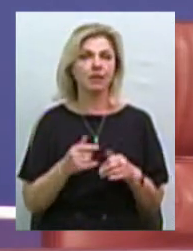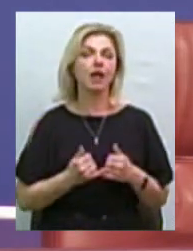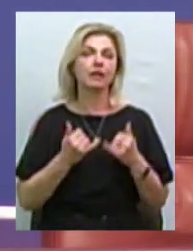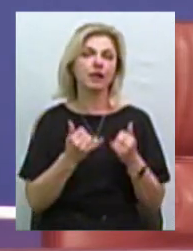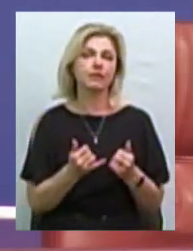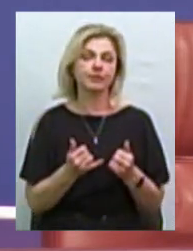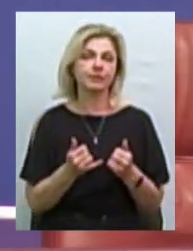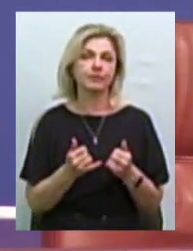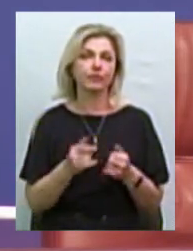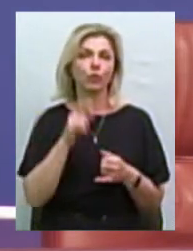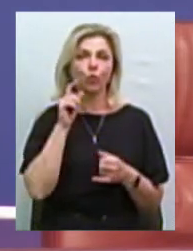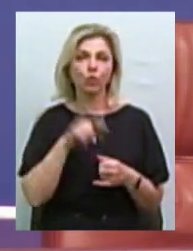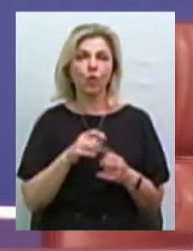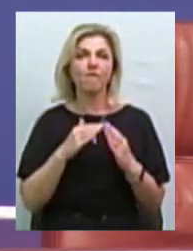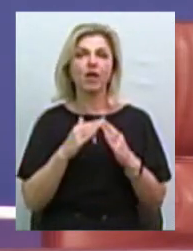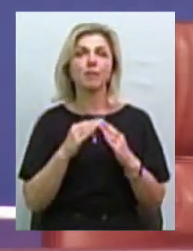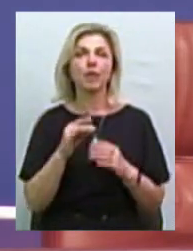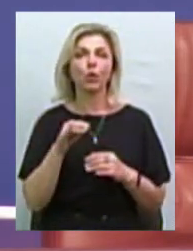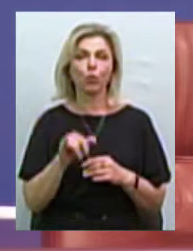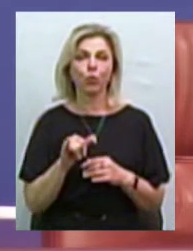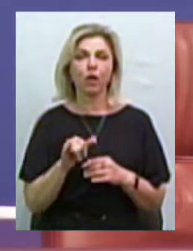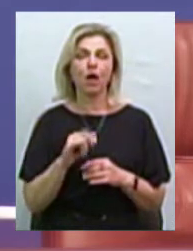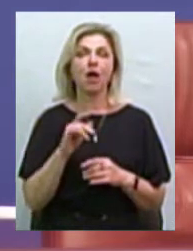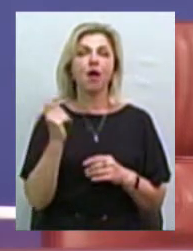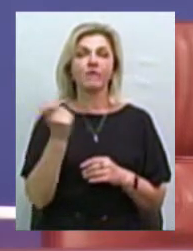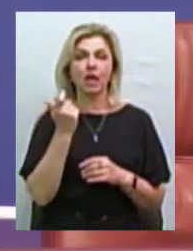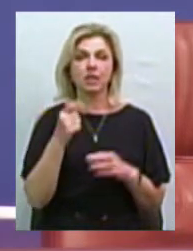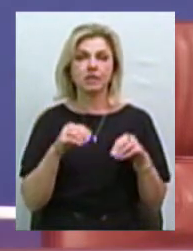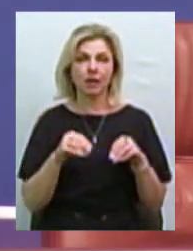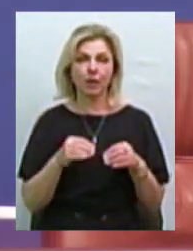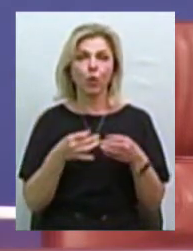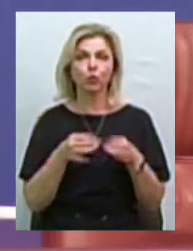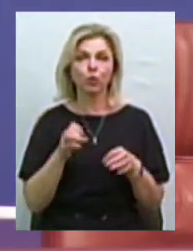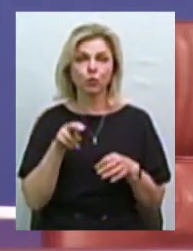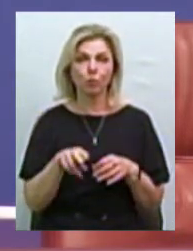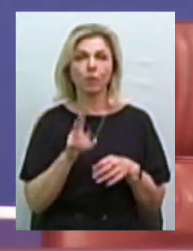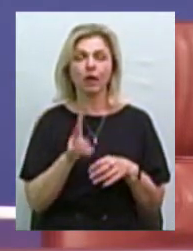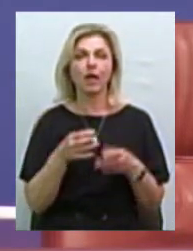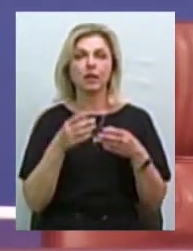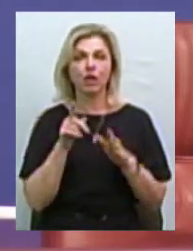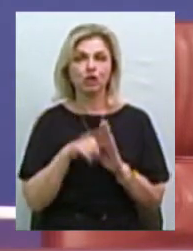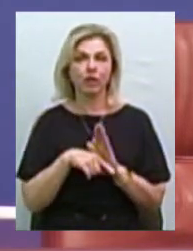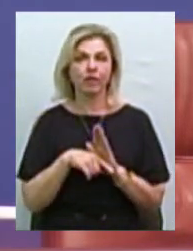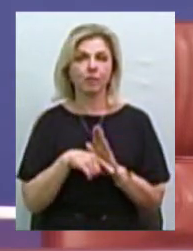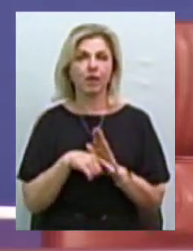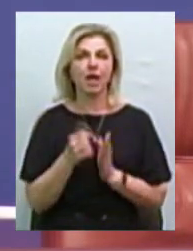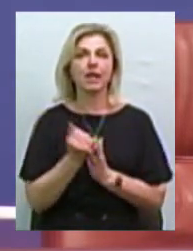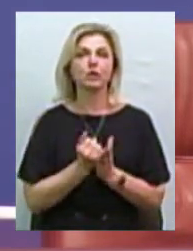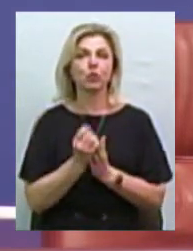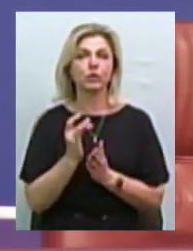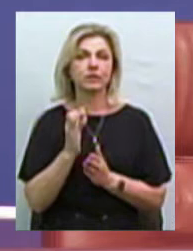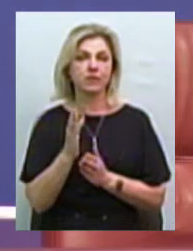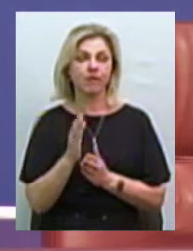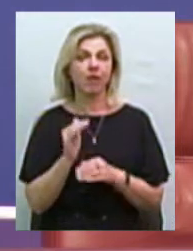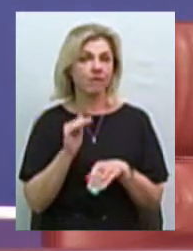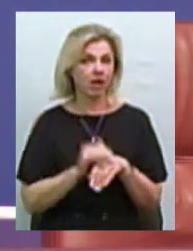українському фермеру, українському власнику землі доступ до дешевих ресурсів. Тобто